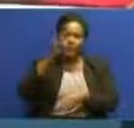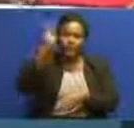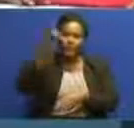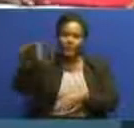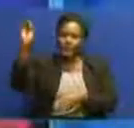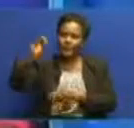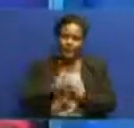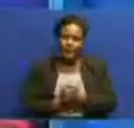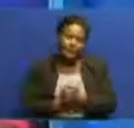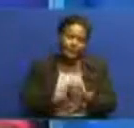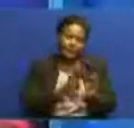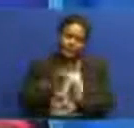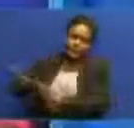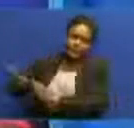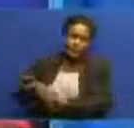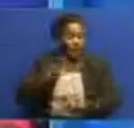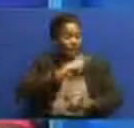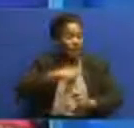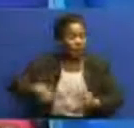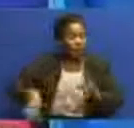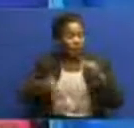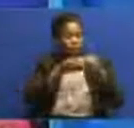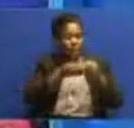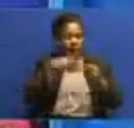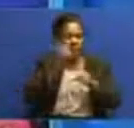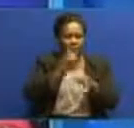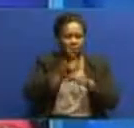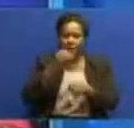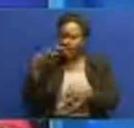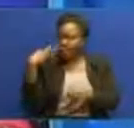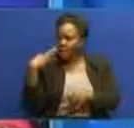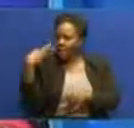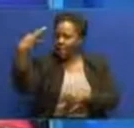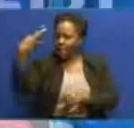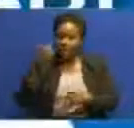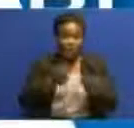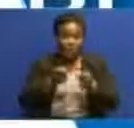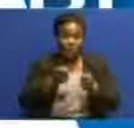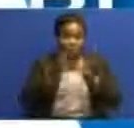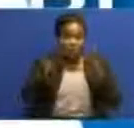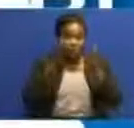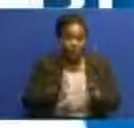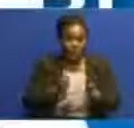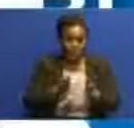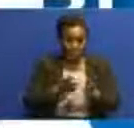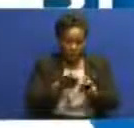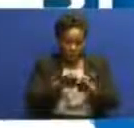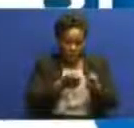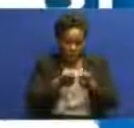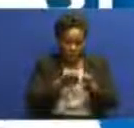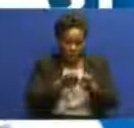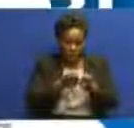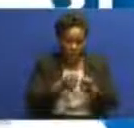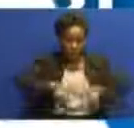nyingine semayo raisi Dr. John Magufuli hamefanya utewuzi wa mkurugenzi mkuu wa mamlaka ya uthibitu wa mbolea Tanzania TFRA